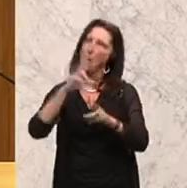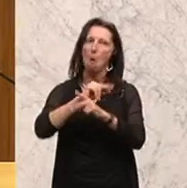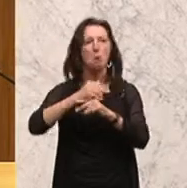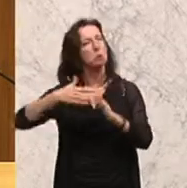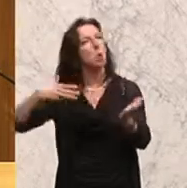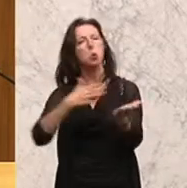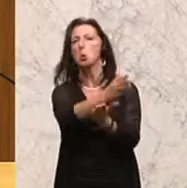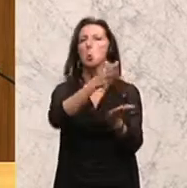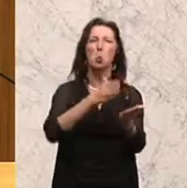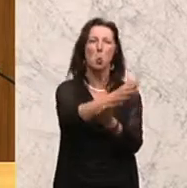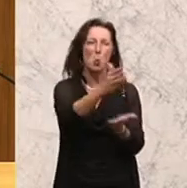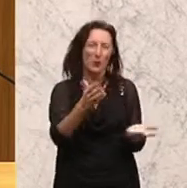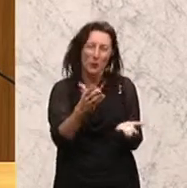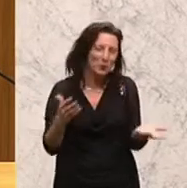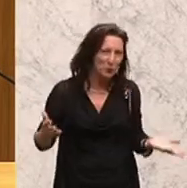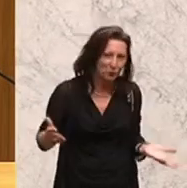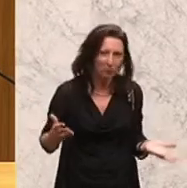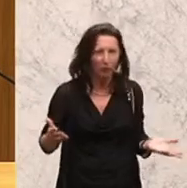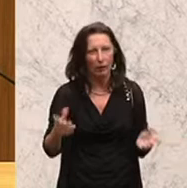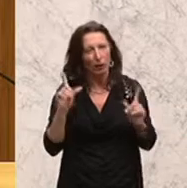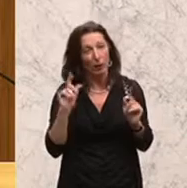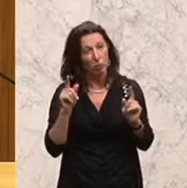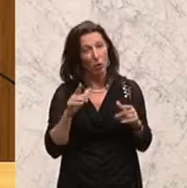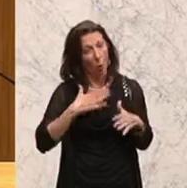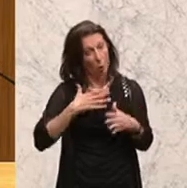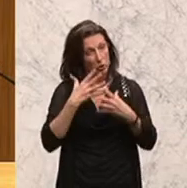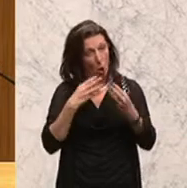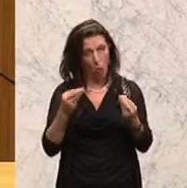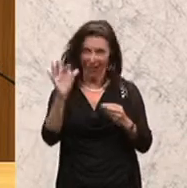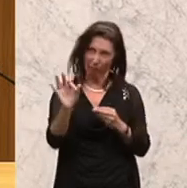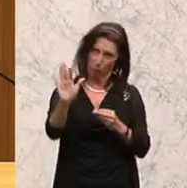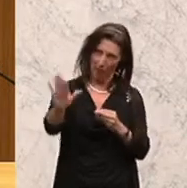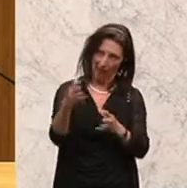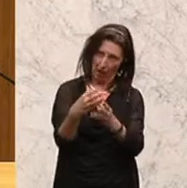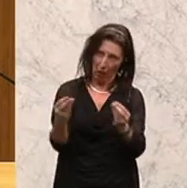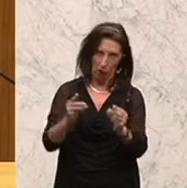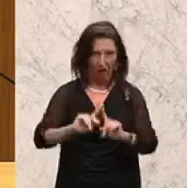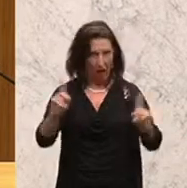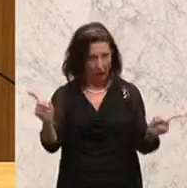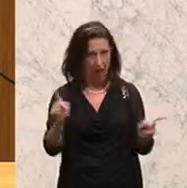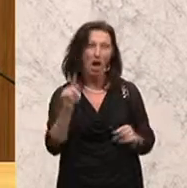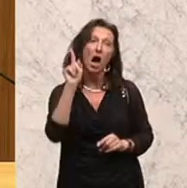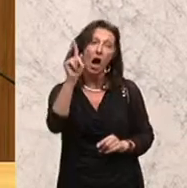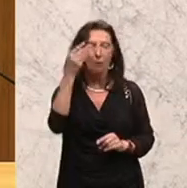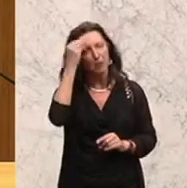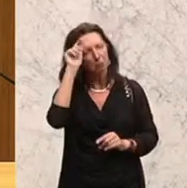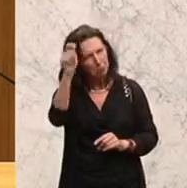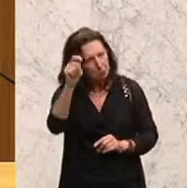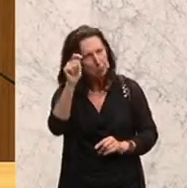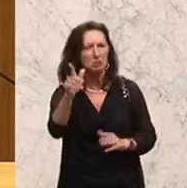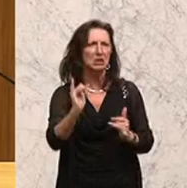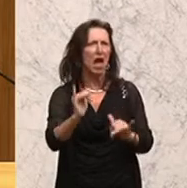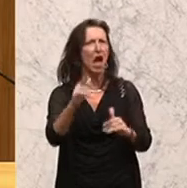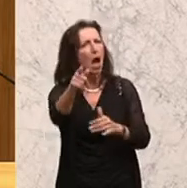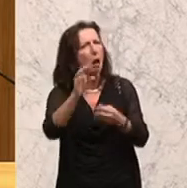Das heißt aber, und da haben wir natürlich dann auch wieder eine andere Lösung als die FPÖ. Nur, ich möchte auch würdigen, dass Sie Probleme ansprechen. Nur, Sie haben keine Lösungen,